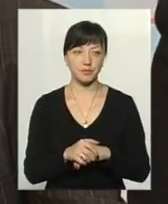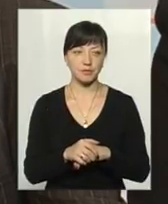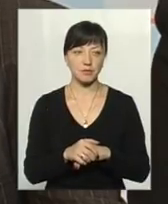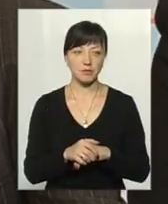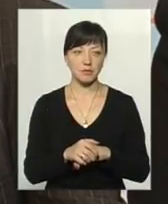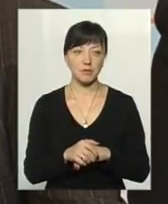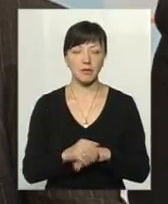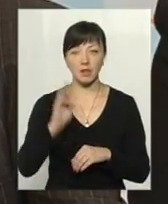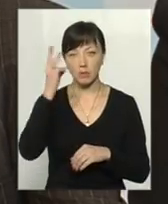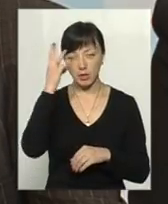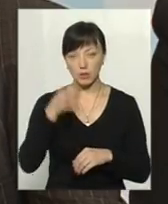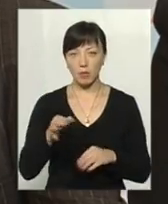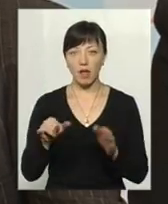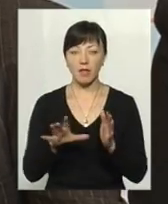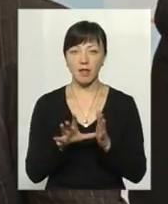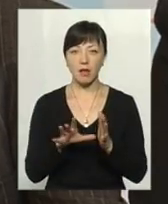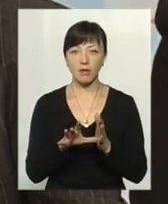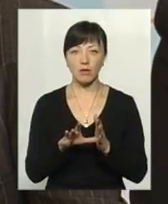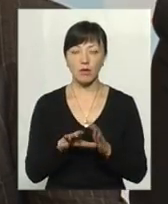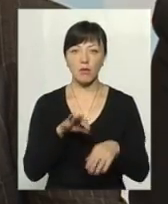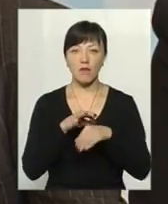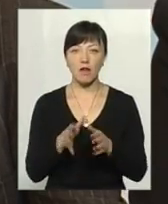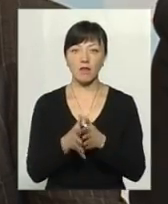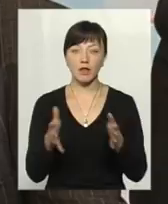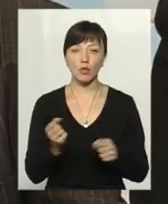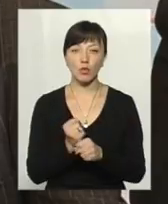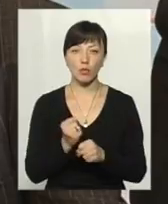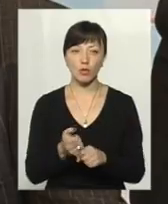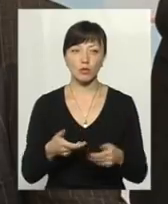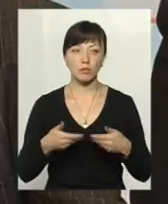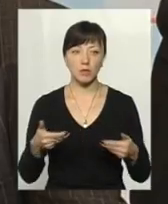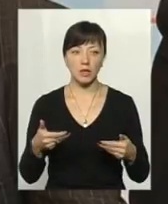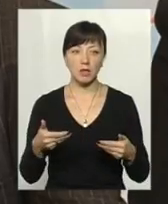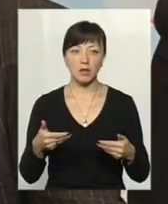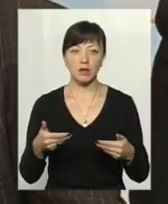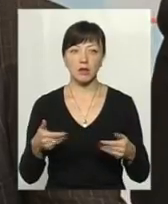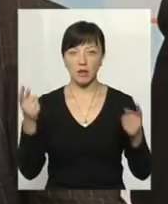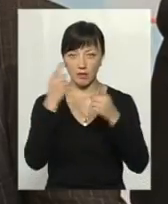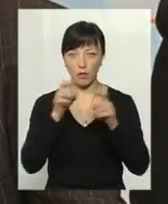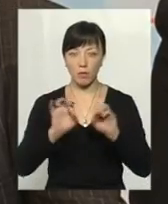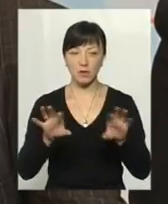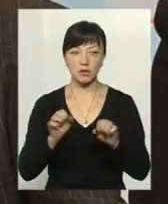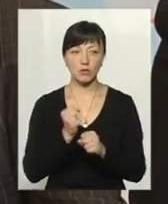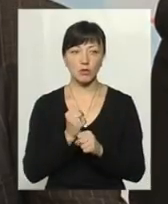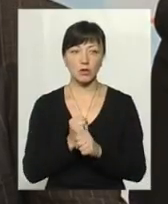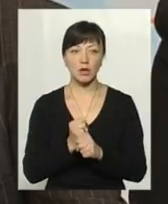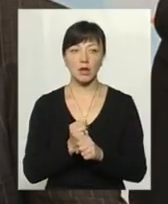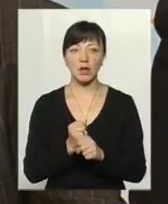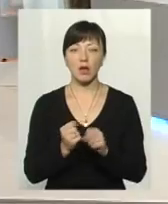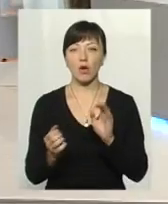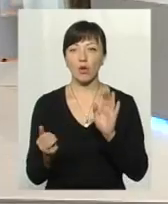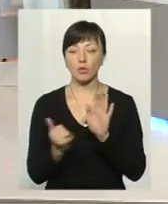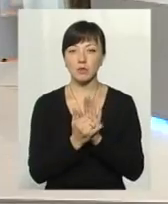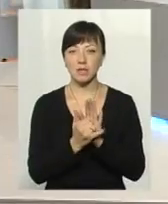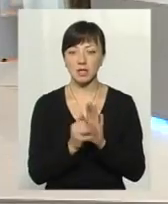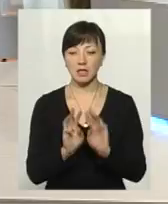ПАД Хмельницького Боленерго провели дуже велику роботу. Ми проводили інформаційну роботу, ми розмістили на